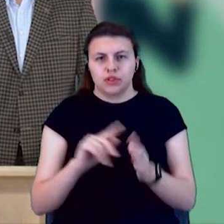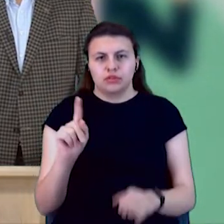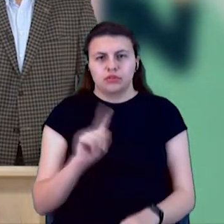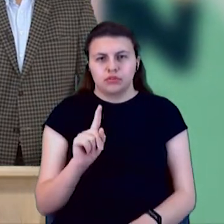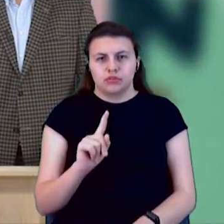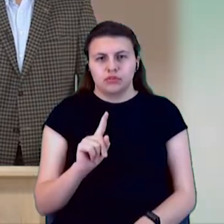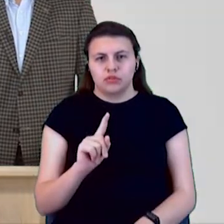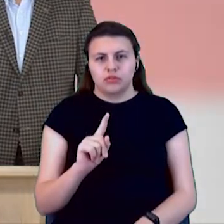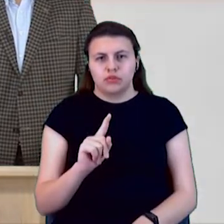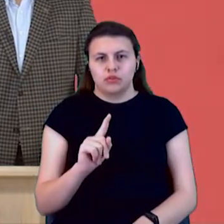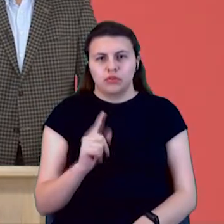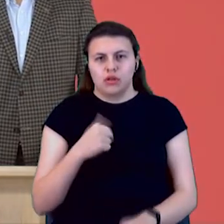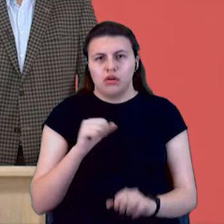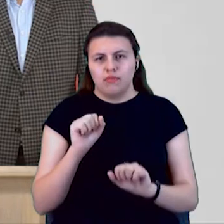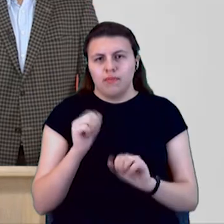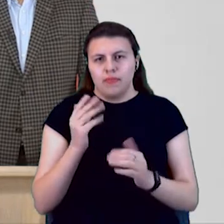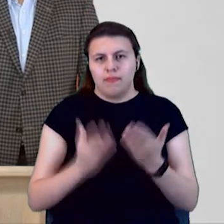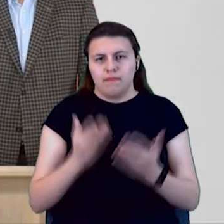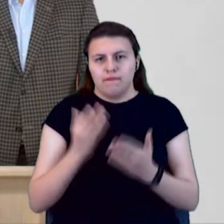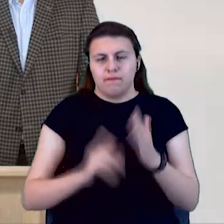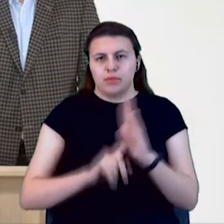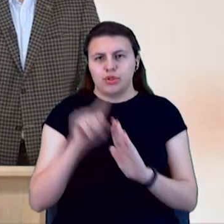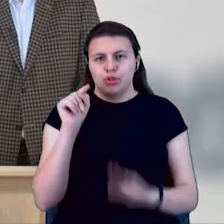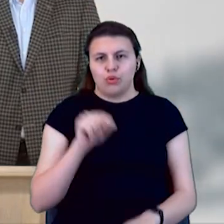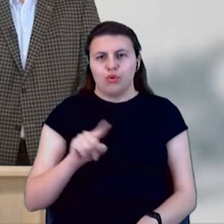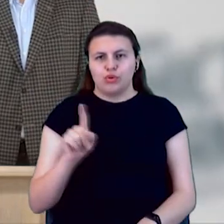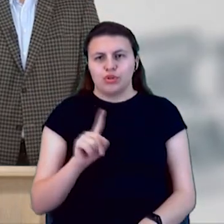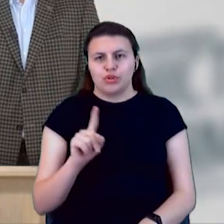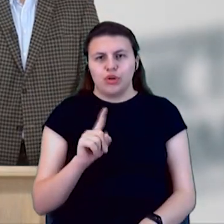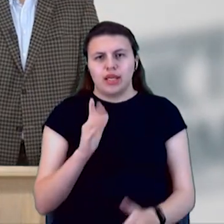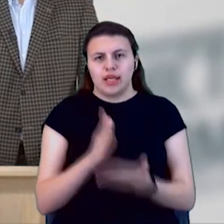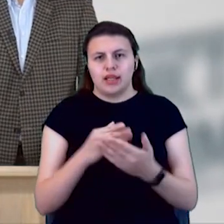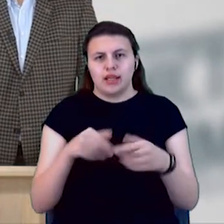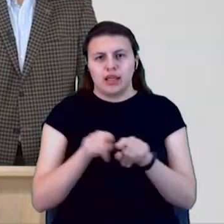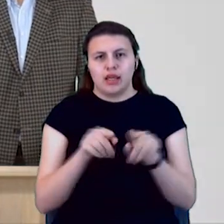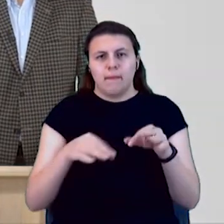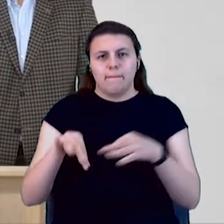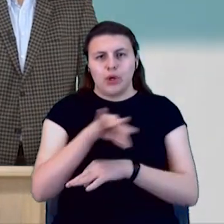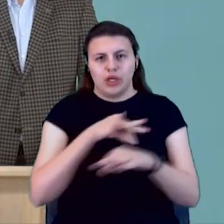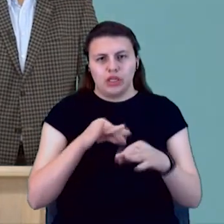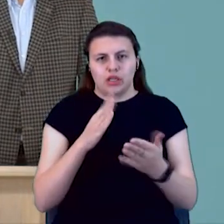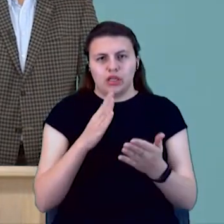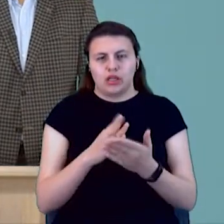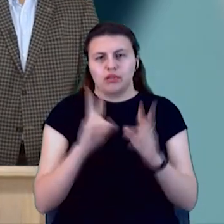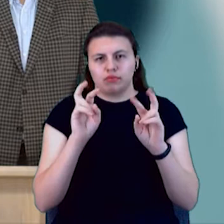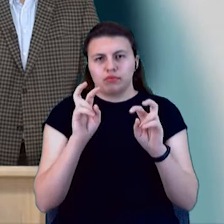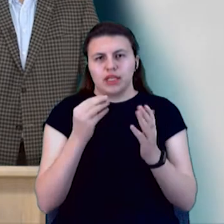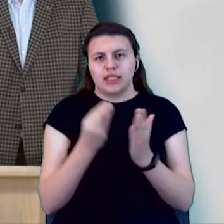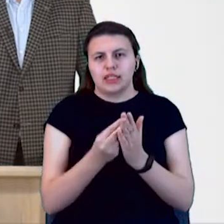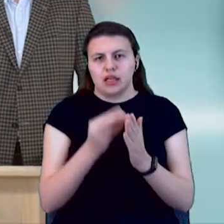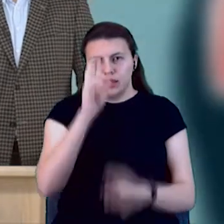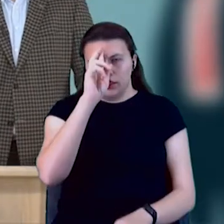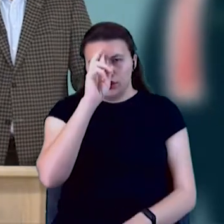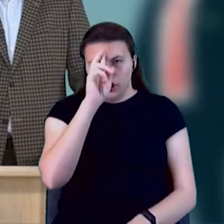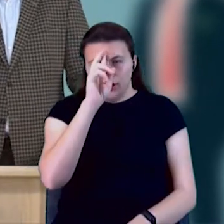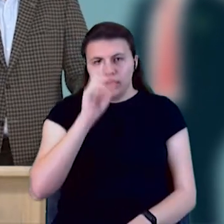Ні, я, мабуть, почну навіть не з цього. Почну я з того, що є такий проєкт. Він називається «Ціна держави» і цей проєкт займається роз